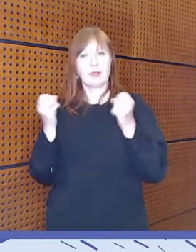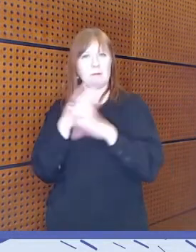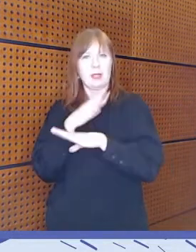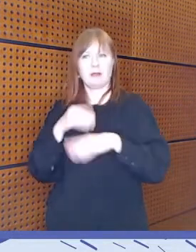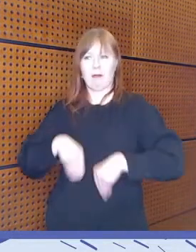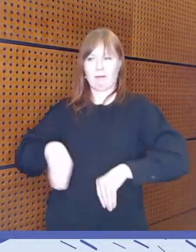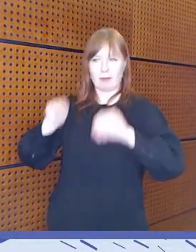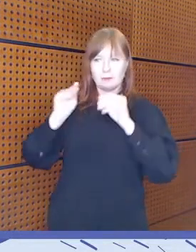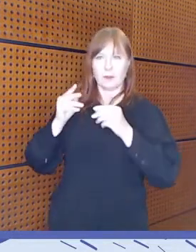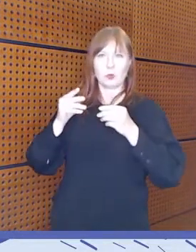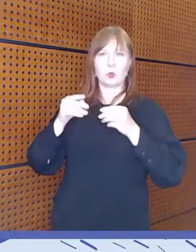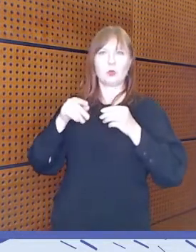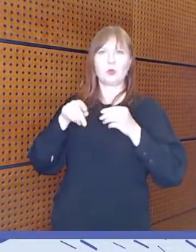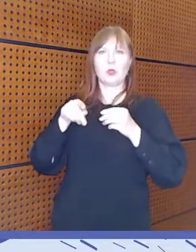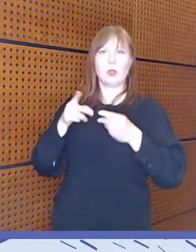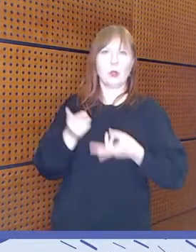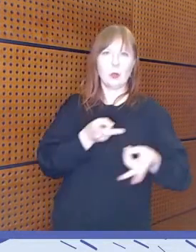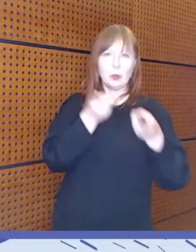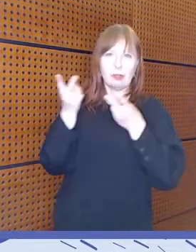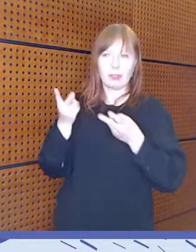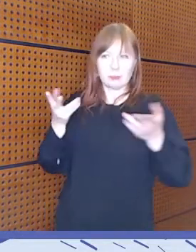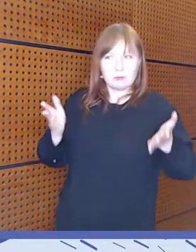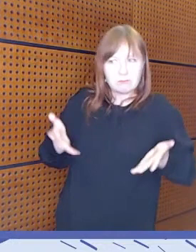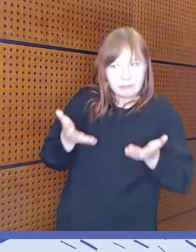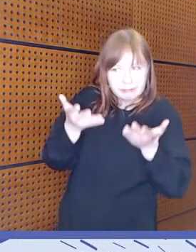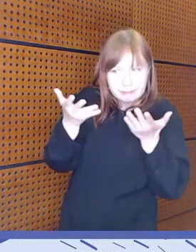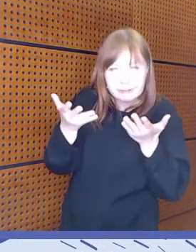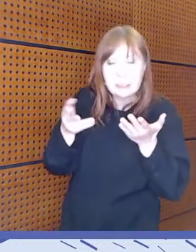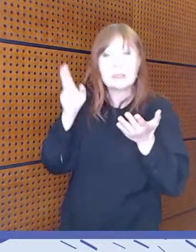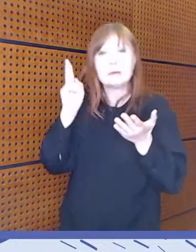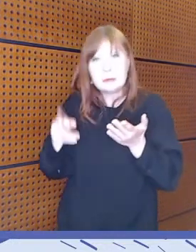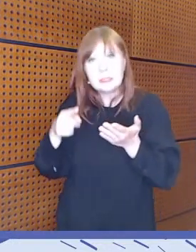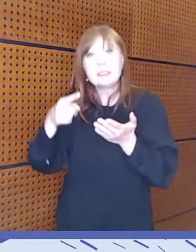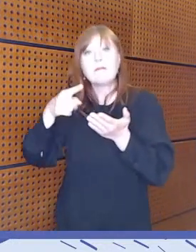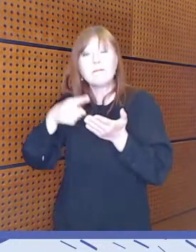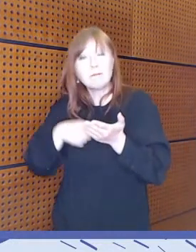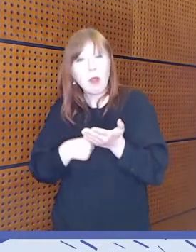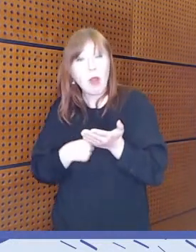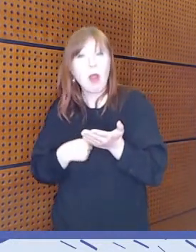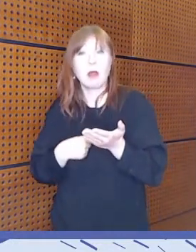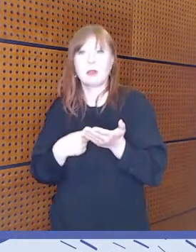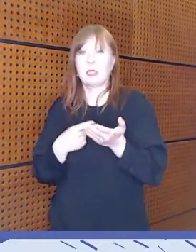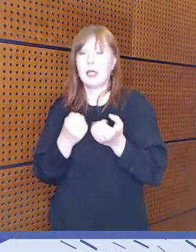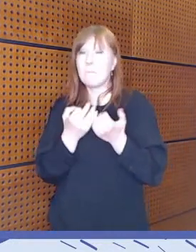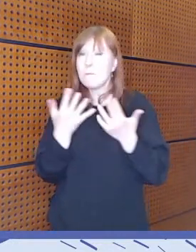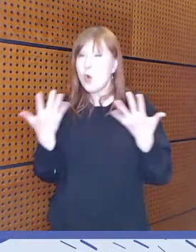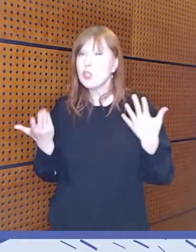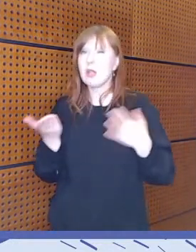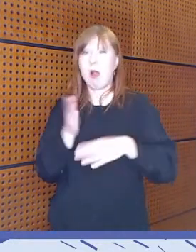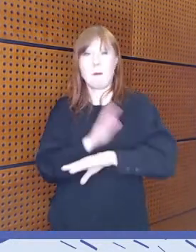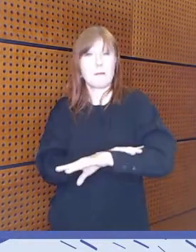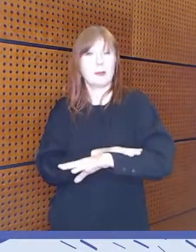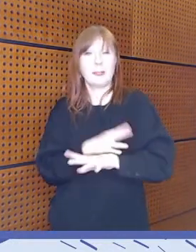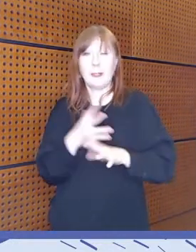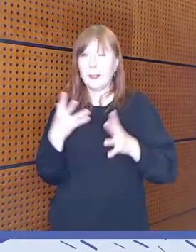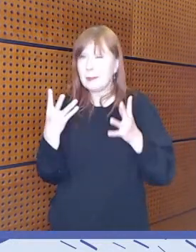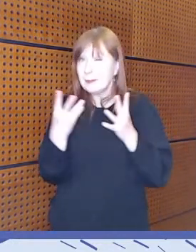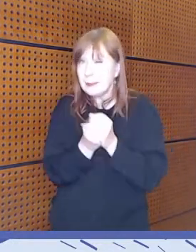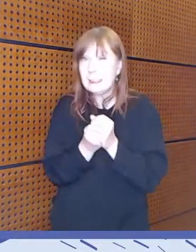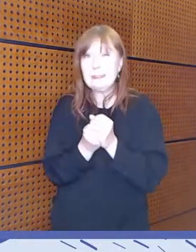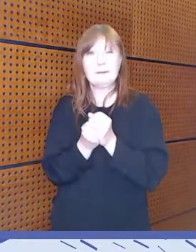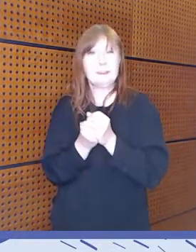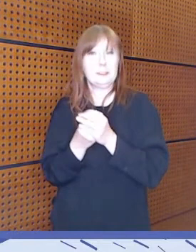yhdenvertaisuuden edistäminen todellakin vaatii tiivistä ja laajaa moniammatillista sektorit